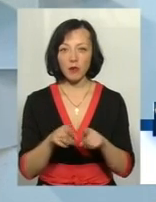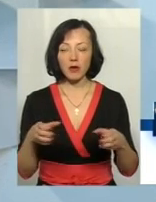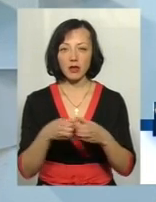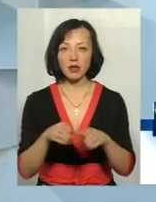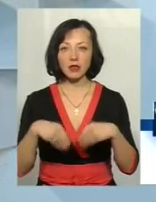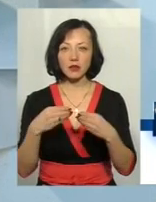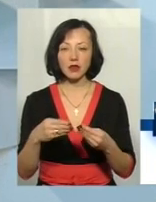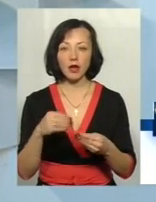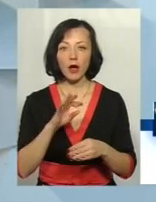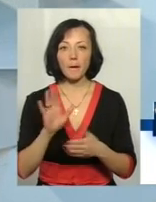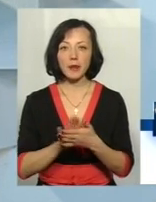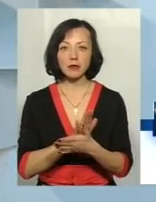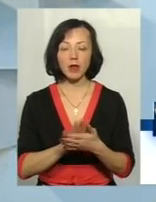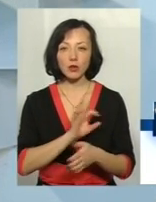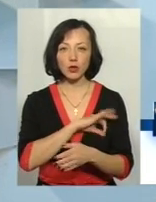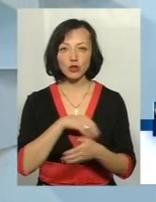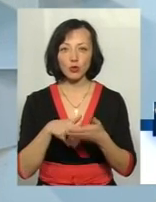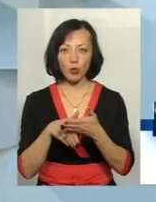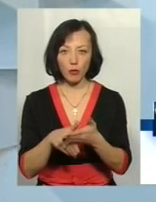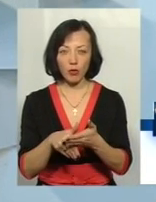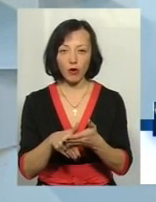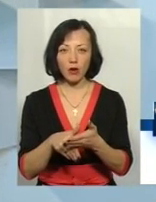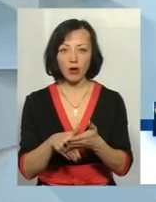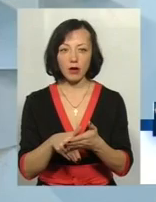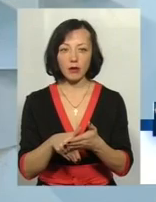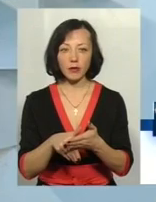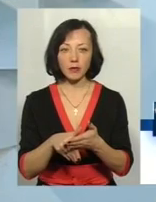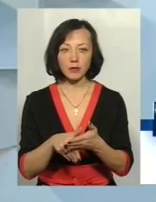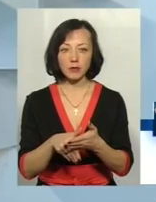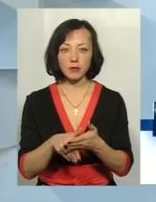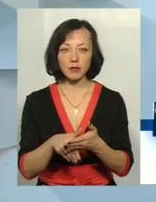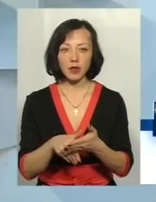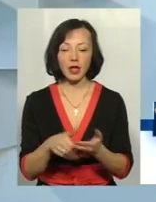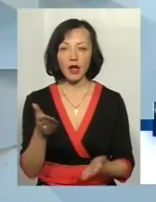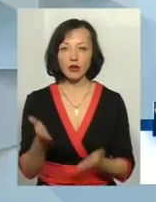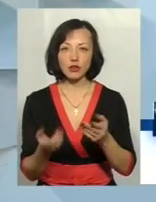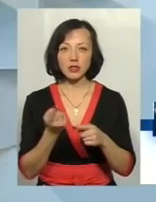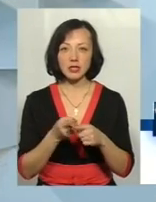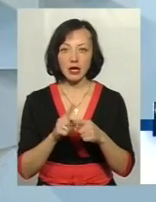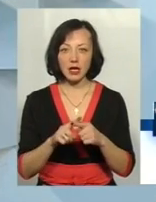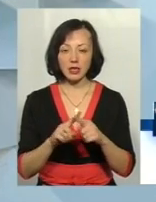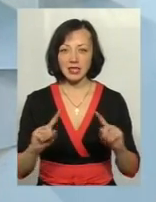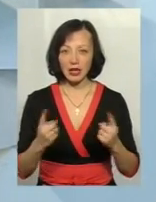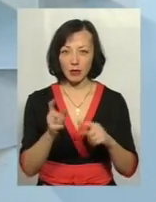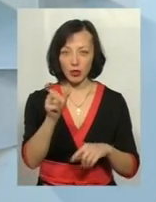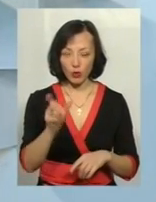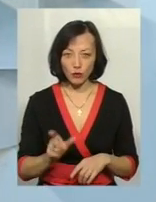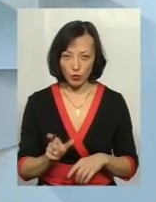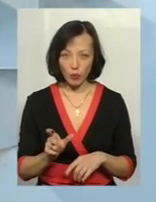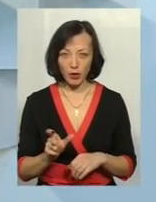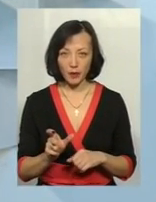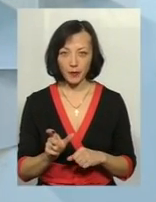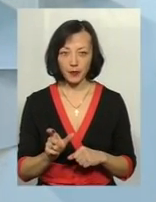безоплатна права допомога, безперечно, і якщо це затримана особа, суб'єкти